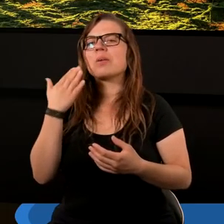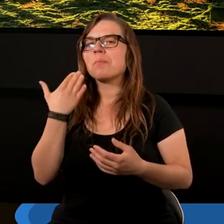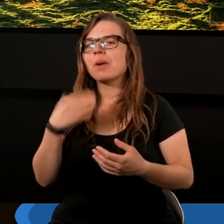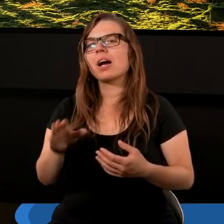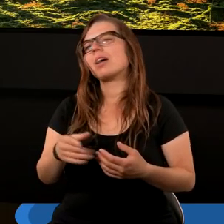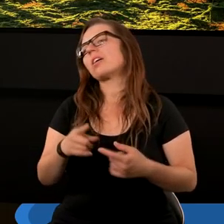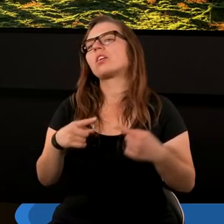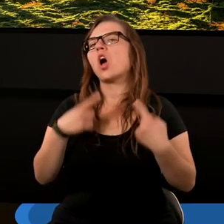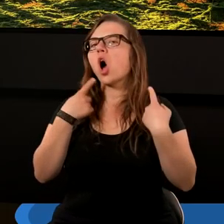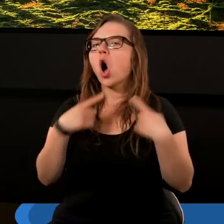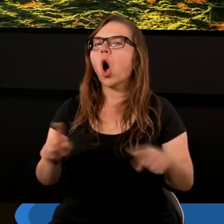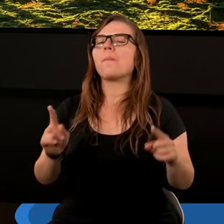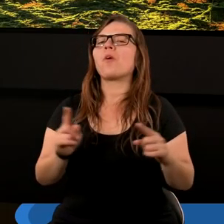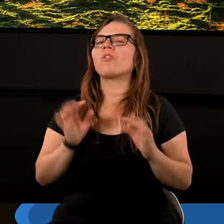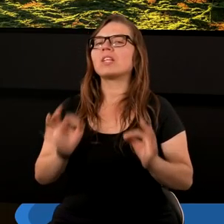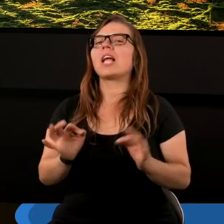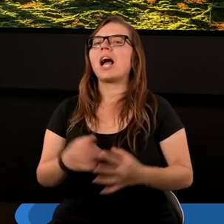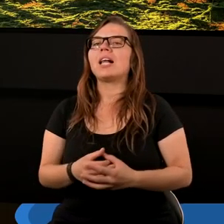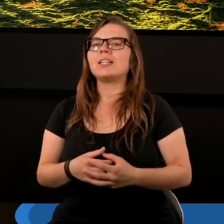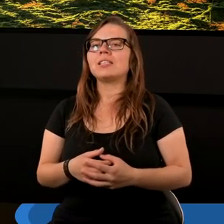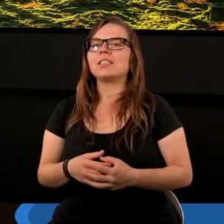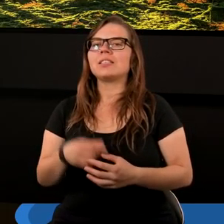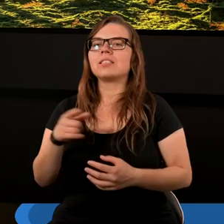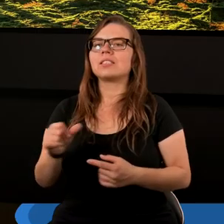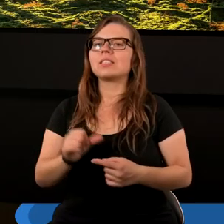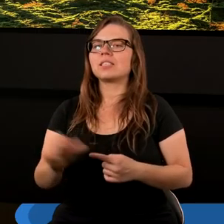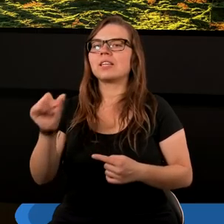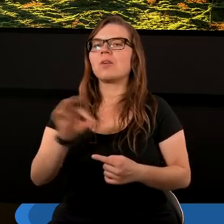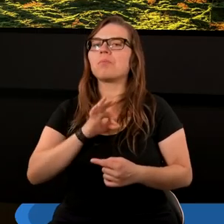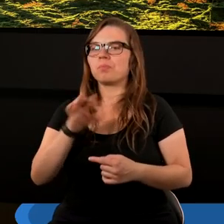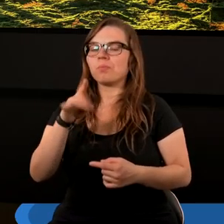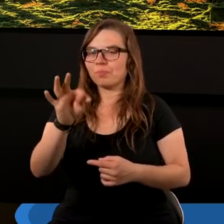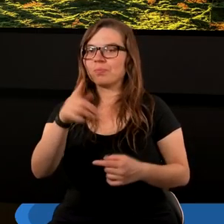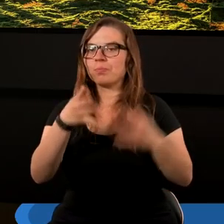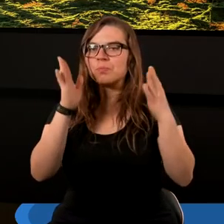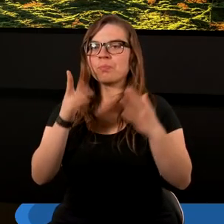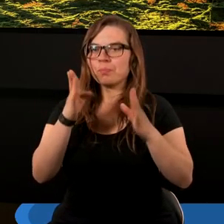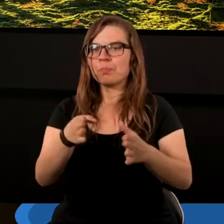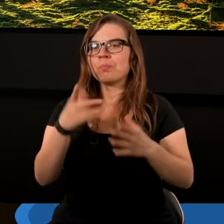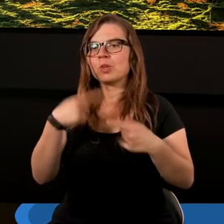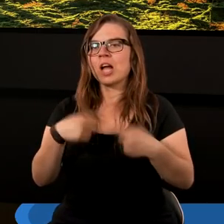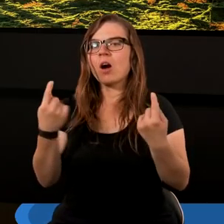odpowiedzialnym jest w moim przekonaniu